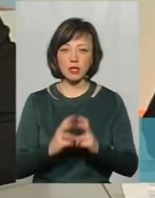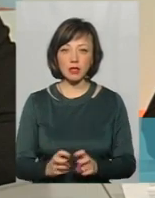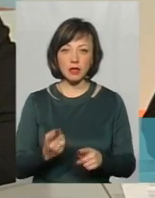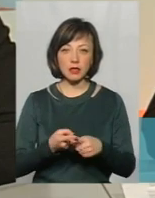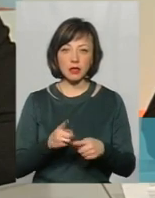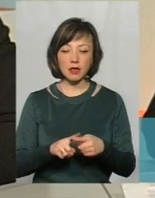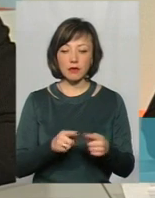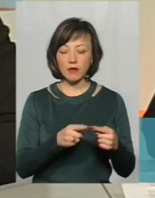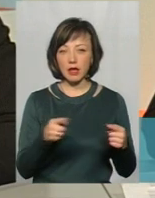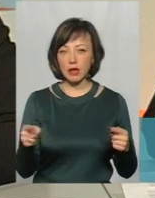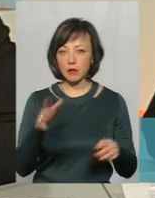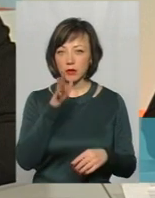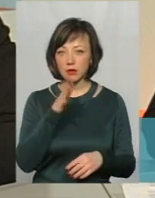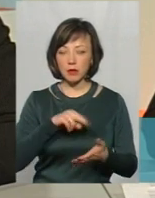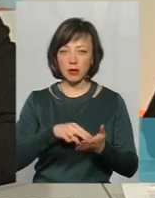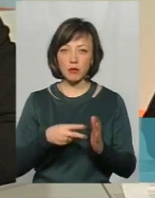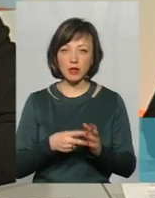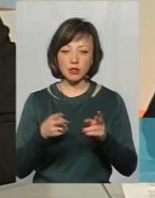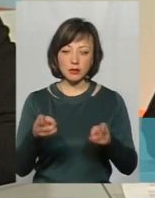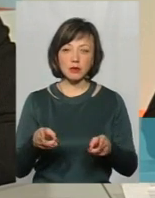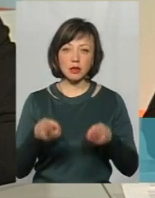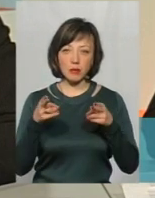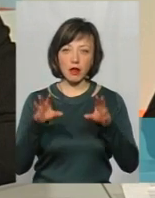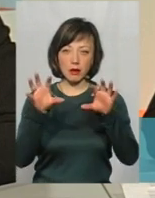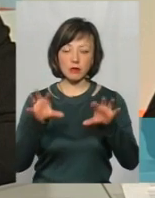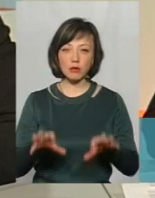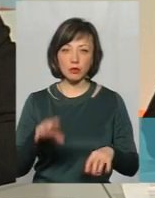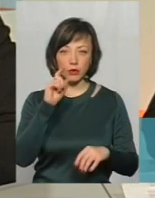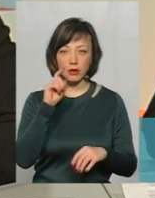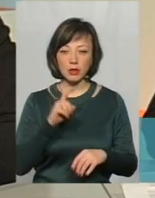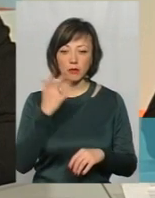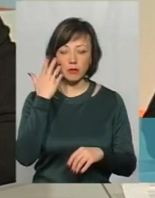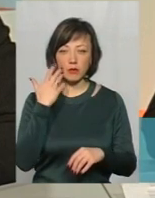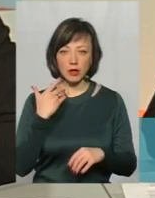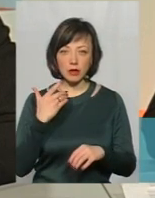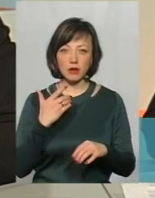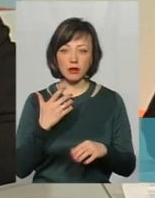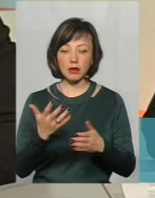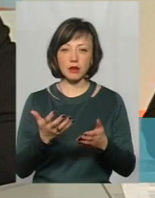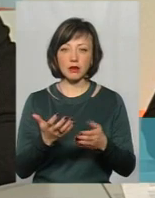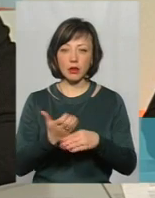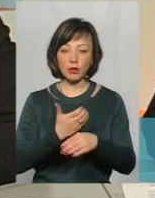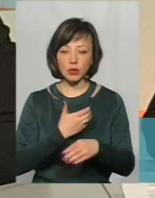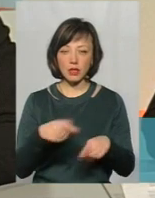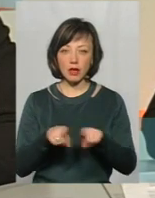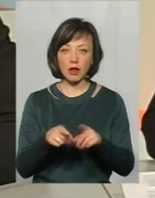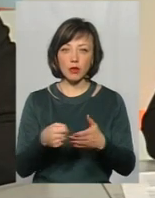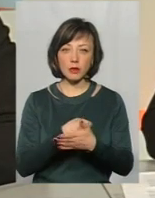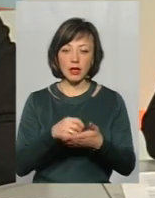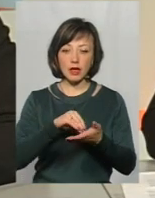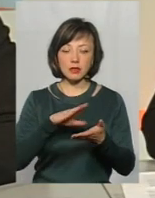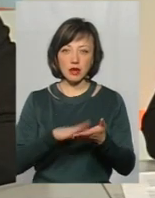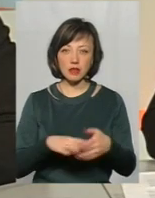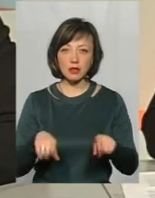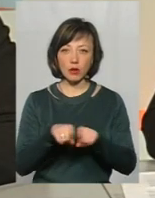їх у строки, передбачені Кримінально-процесуальним кодексом. При надходженні таких клепетань здійснюється канцелярия реєстрації